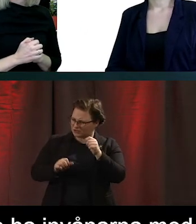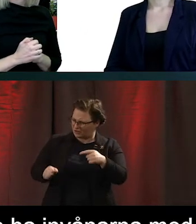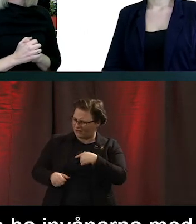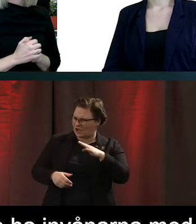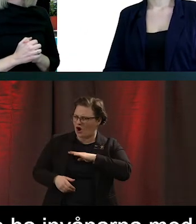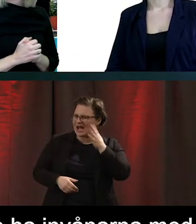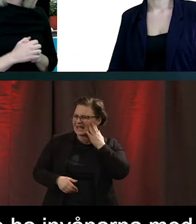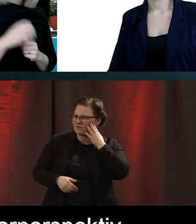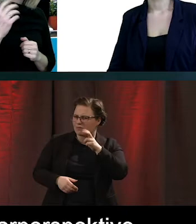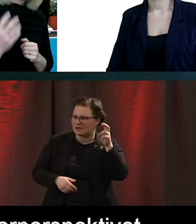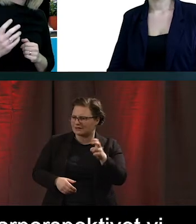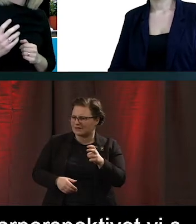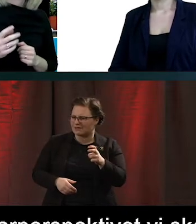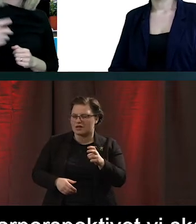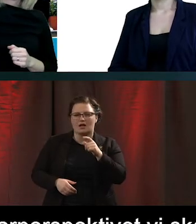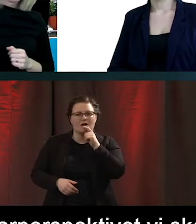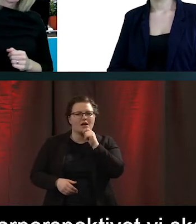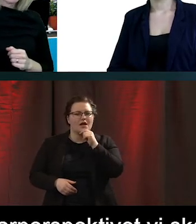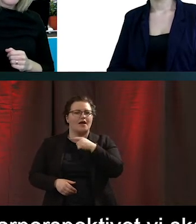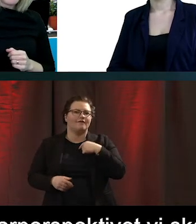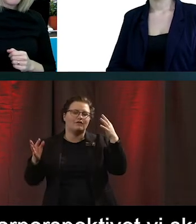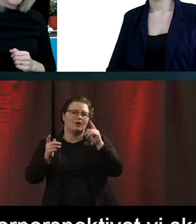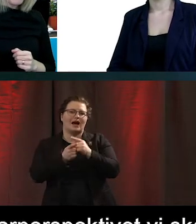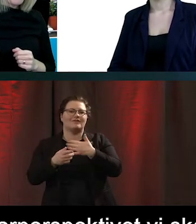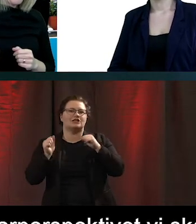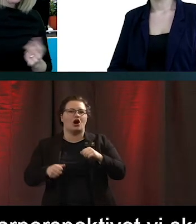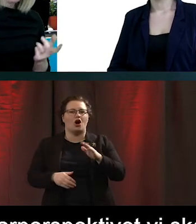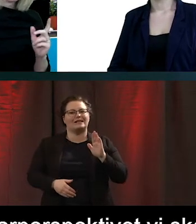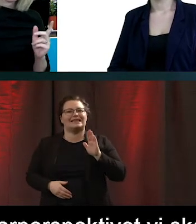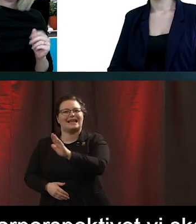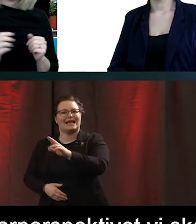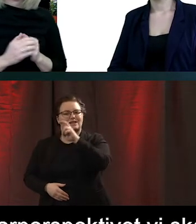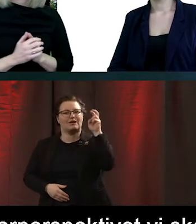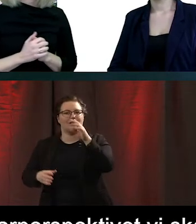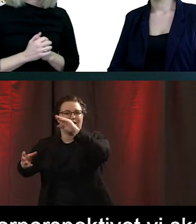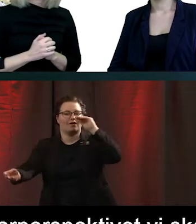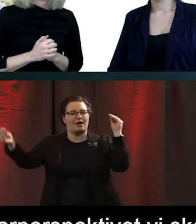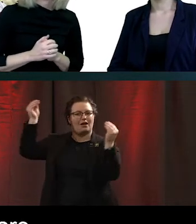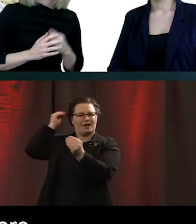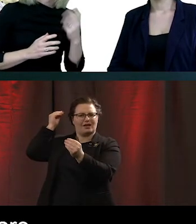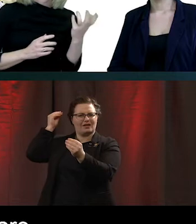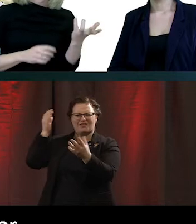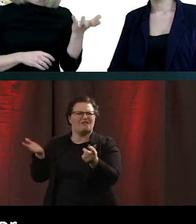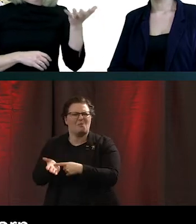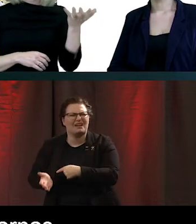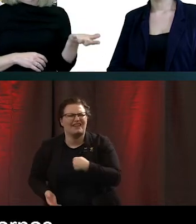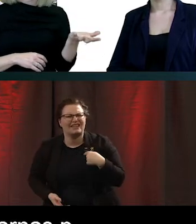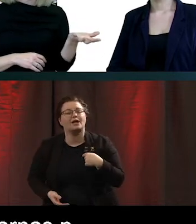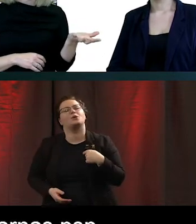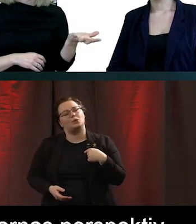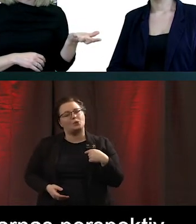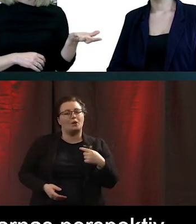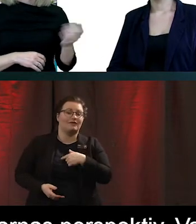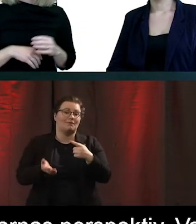att det kan vara så att vi ska ha invånarnas perspektiv. Och då är frågan, vad menar vi med det här då? Jo men vi tänker att om vi har ett